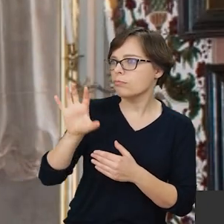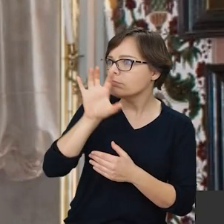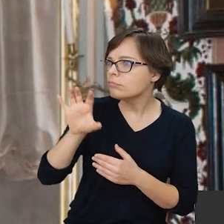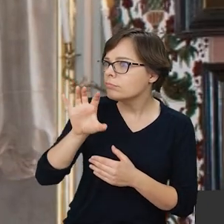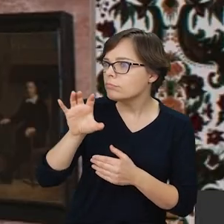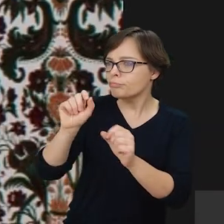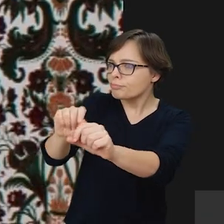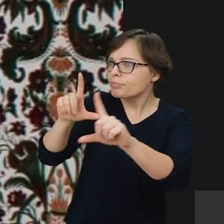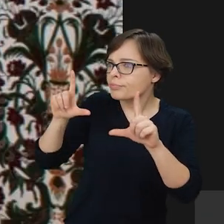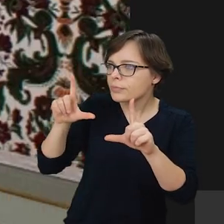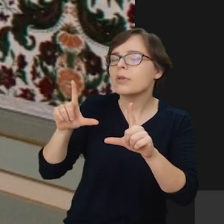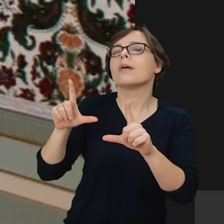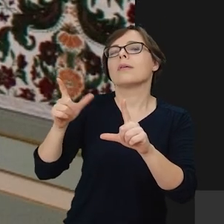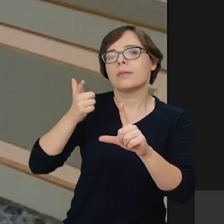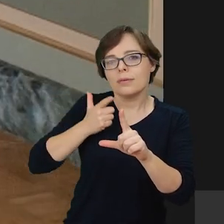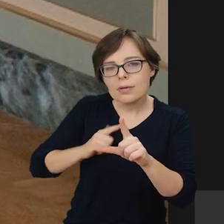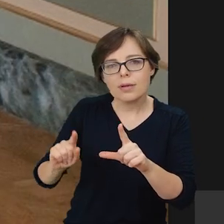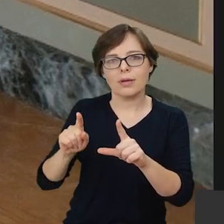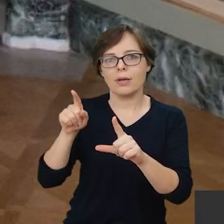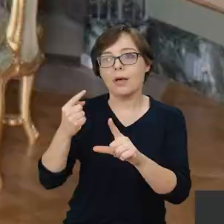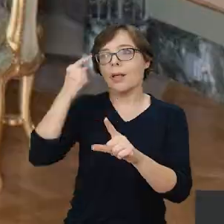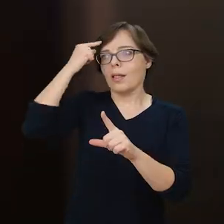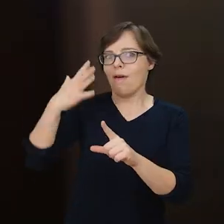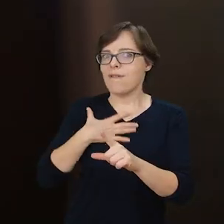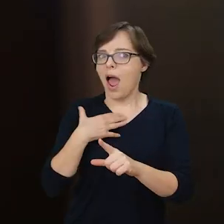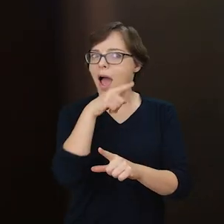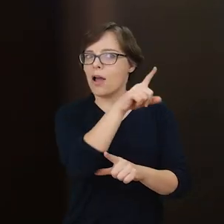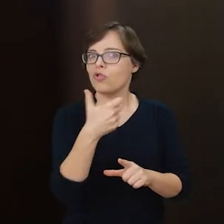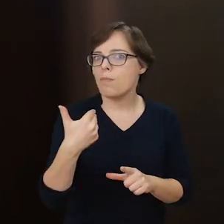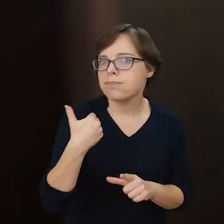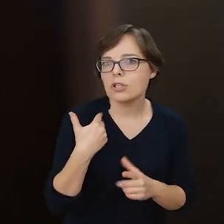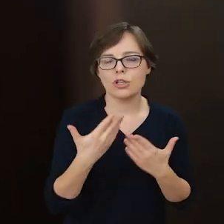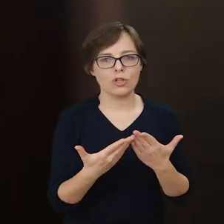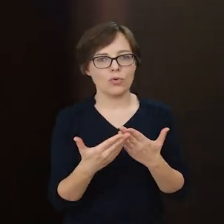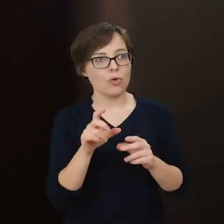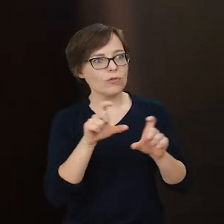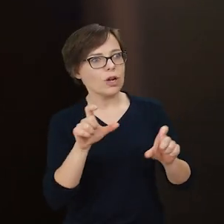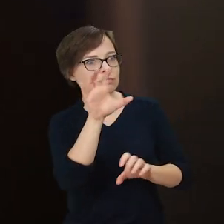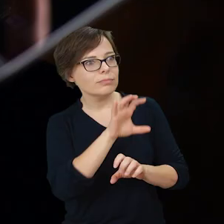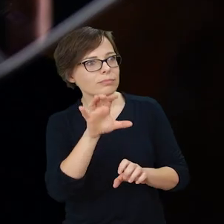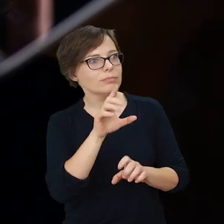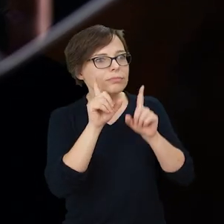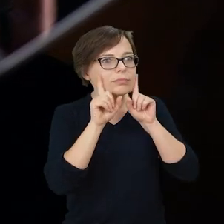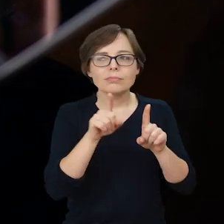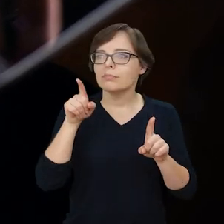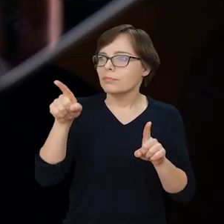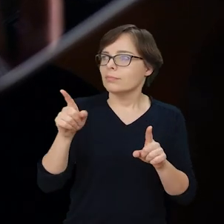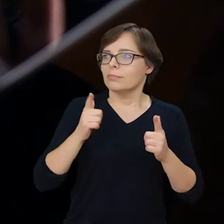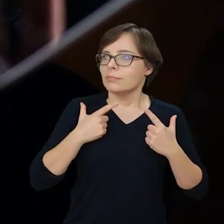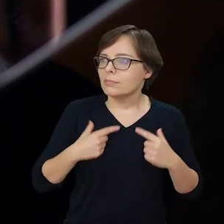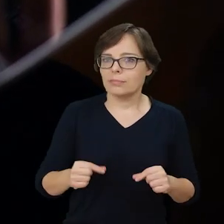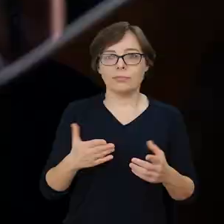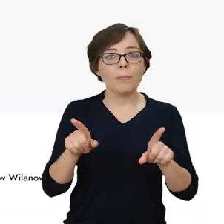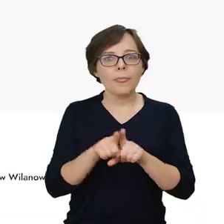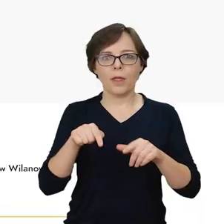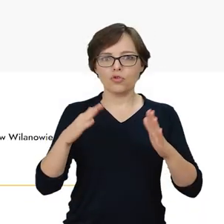dokumentację gigapikselową możemy wrócić do tych wrażeń i przeżyć, które mieliśmy w trakcie wizyty muzealnej